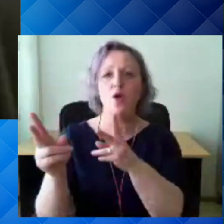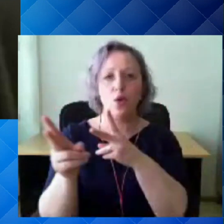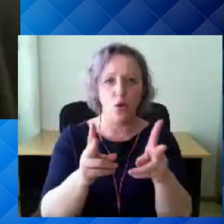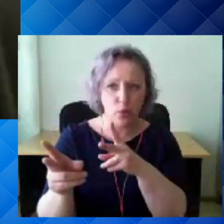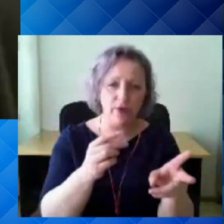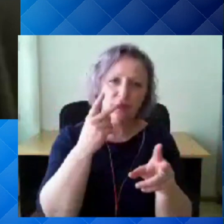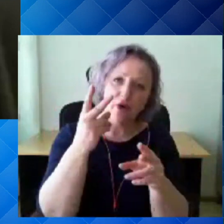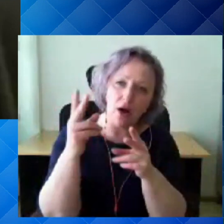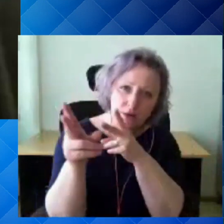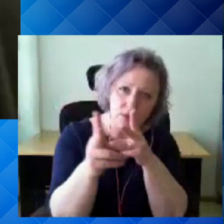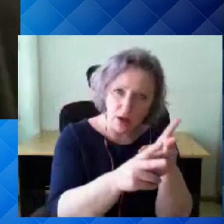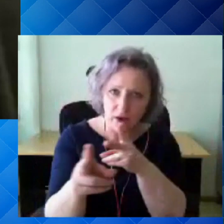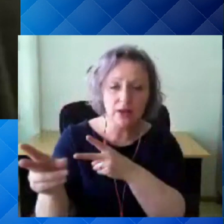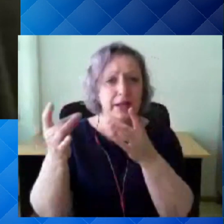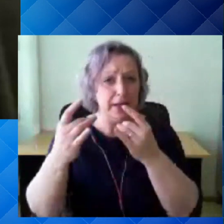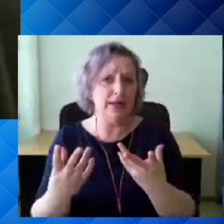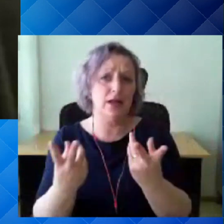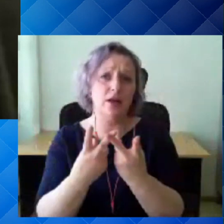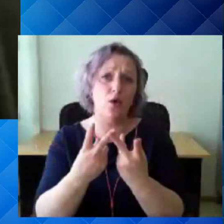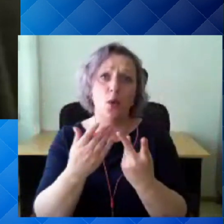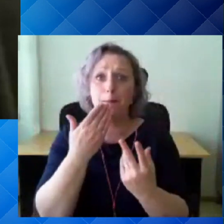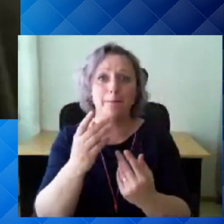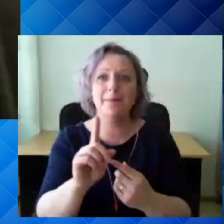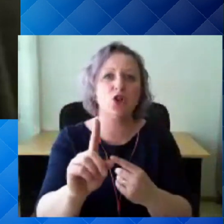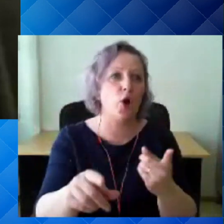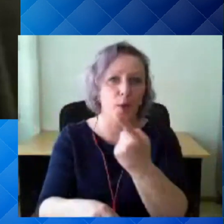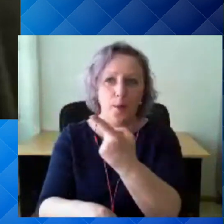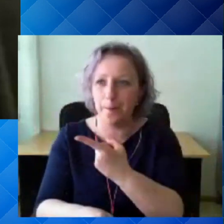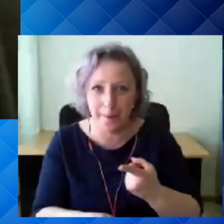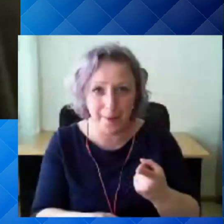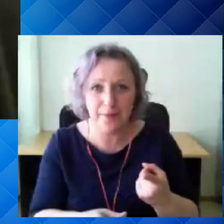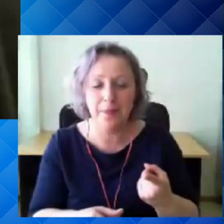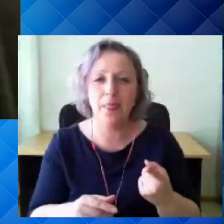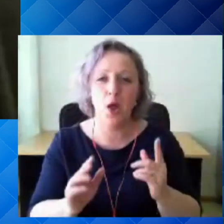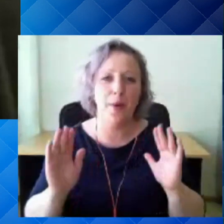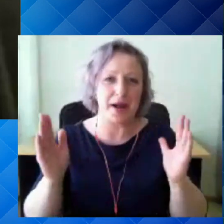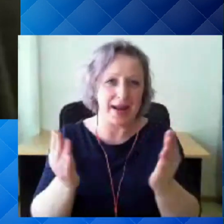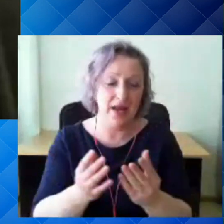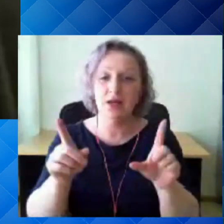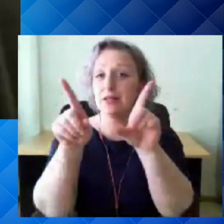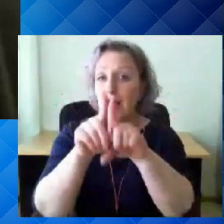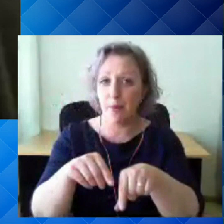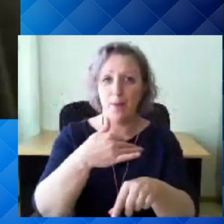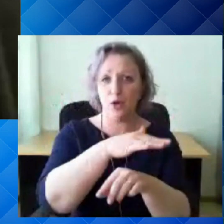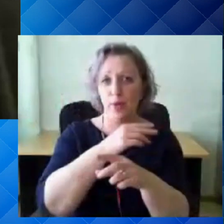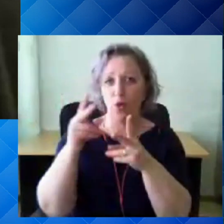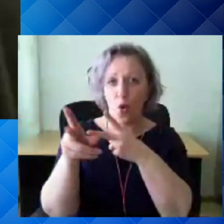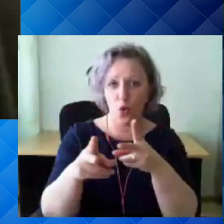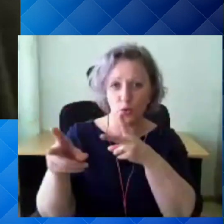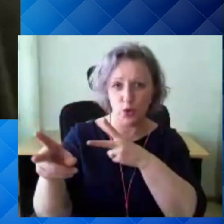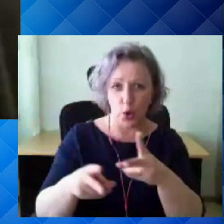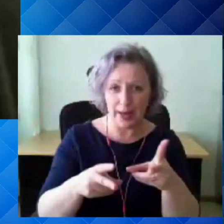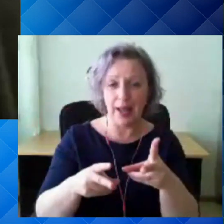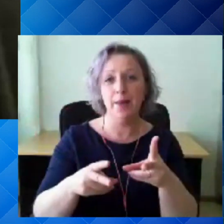jälgivad niisama nii öelda, mis toimub ümber ringi. Samamoodi kontrollime koostöös siis